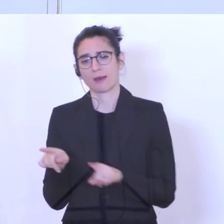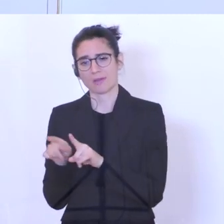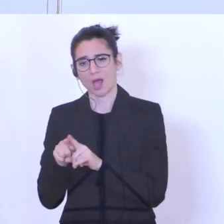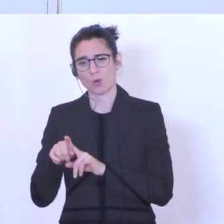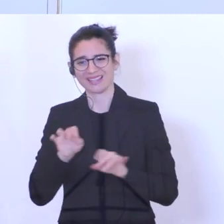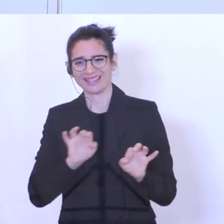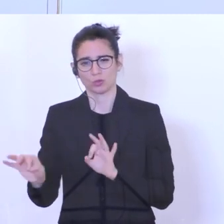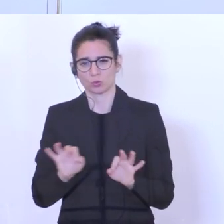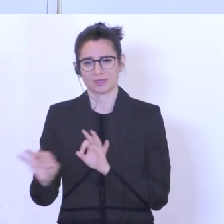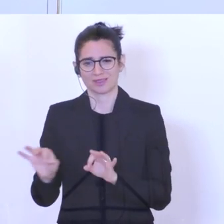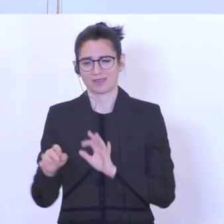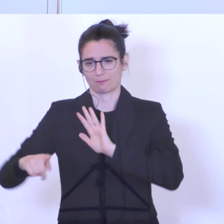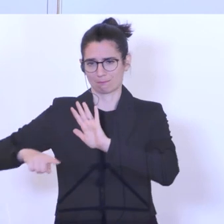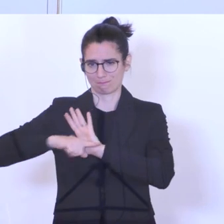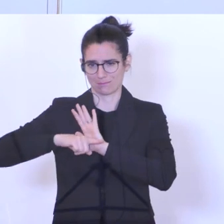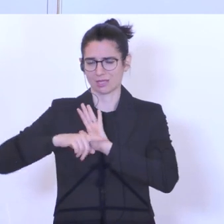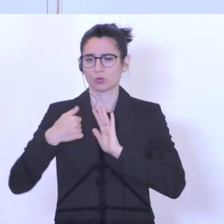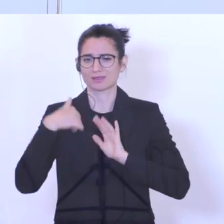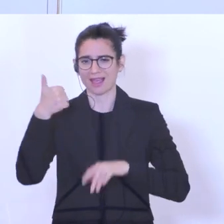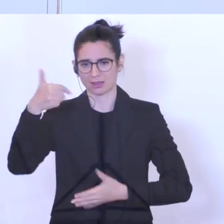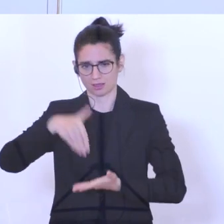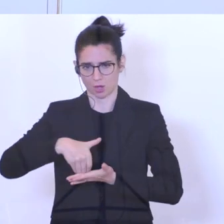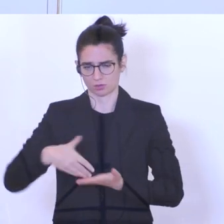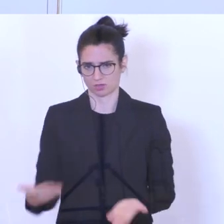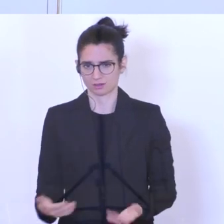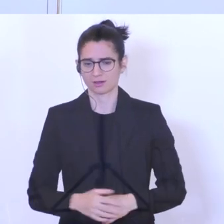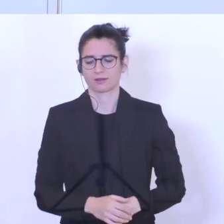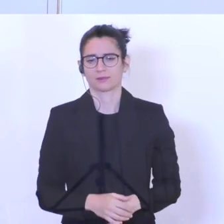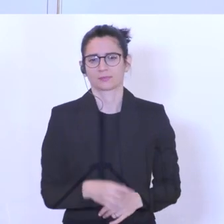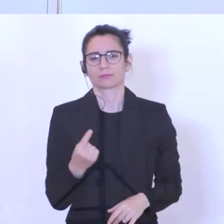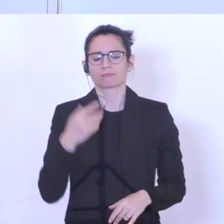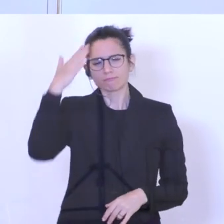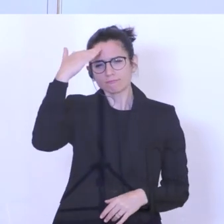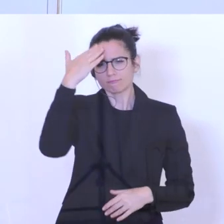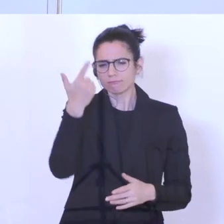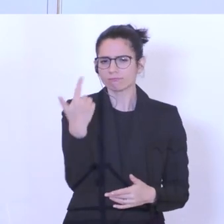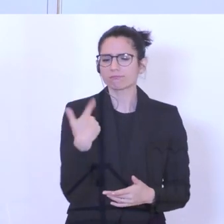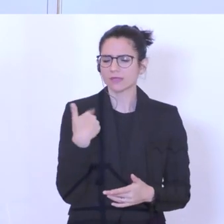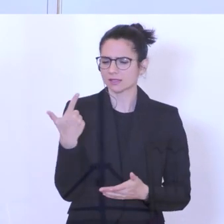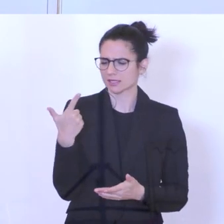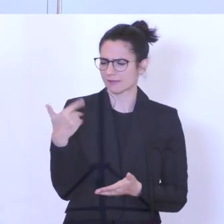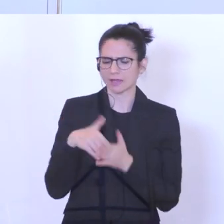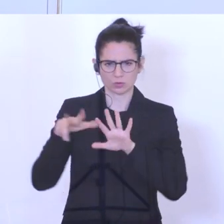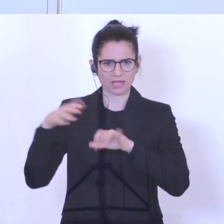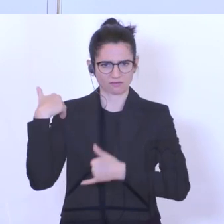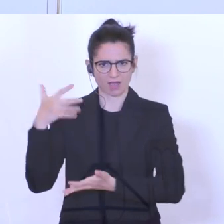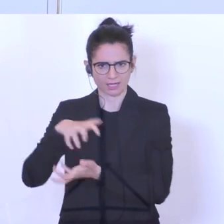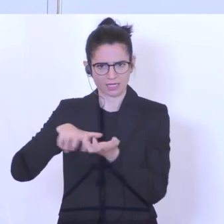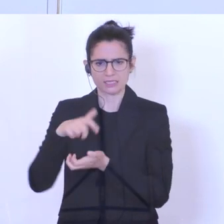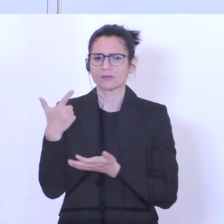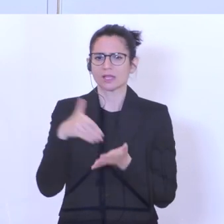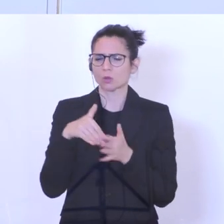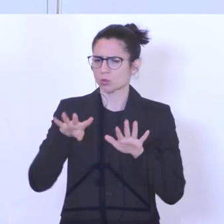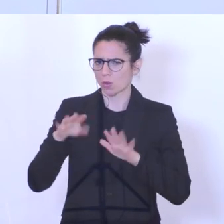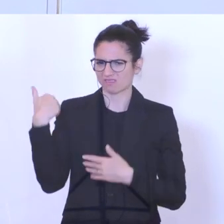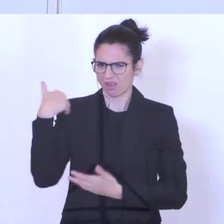die Industrie mit knapp minus 1.000. Wir wissen, auch in der Krise 2008 und 2009 gab es einen